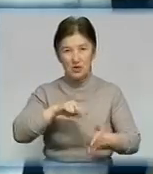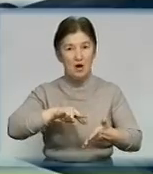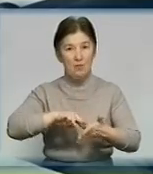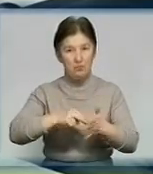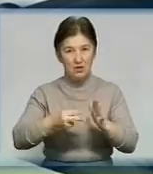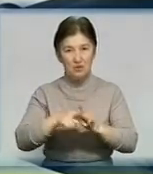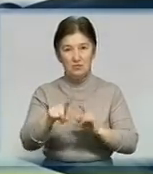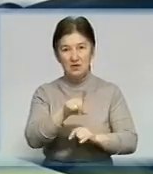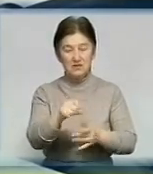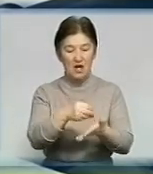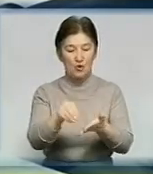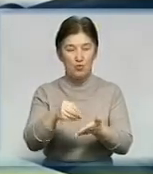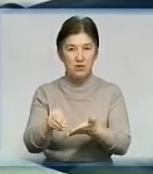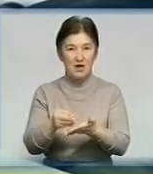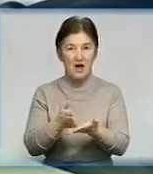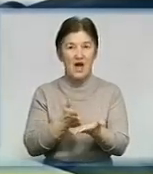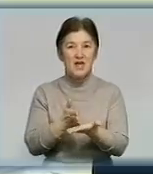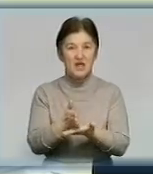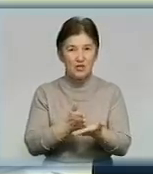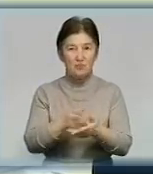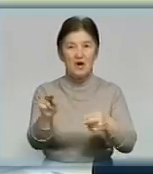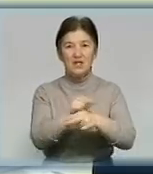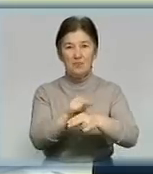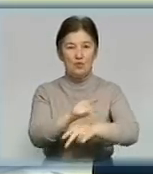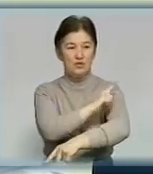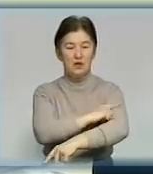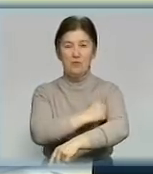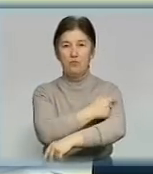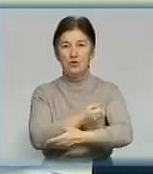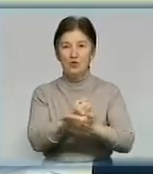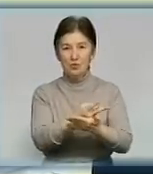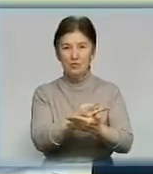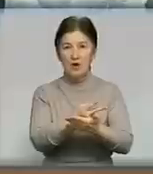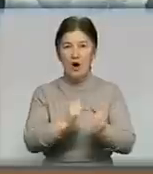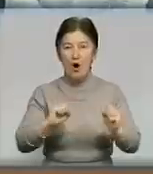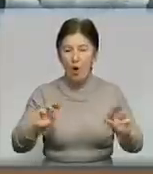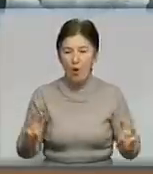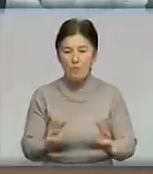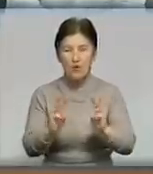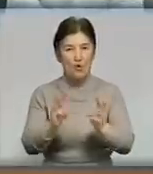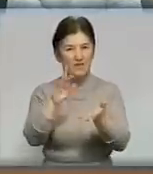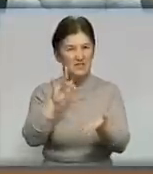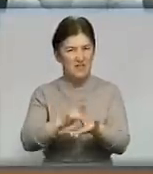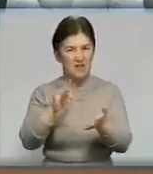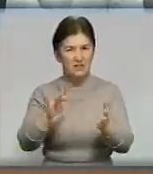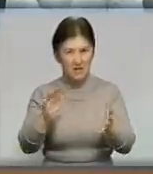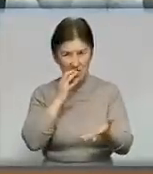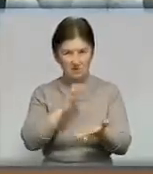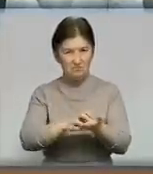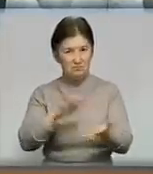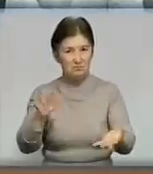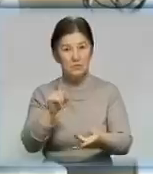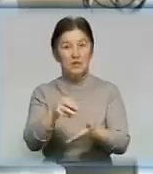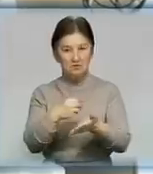лікарні – закупка хірургічних інструментів, ремонт поліклініки та облаштування опікового центру. Для нього вже придбано обладнання на 3,5